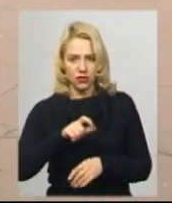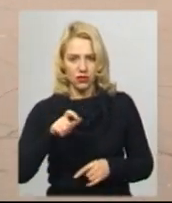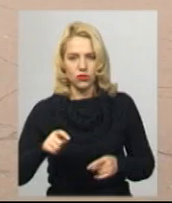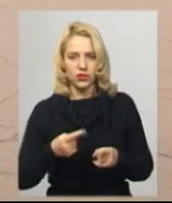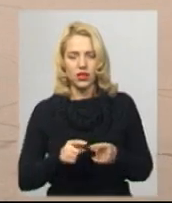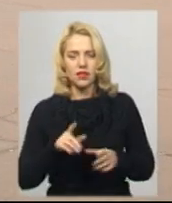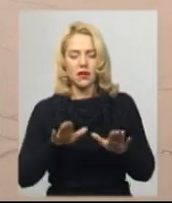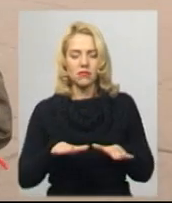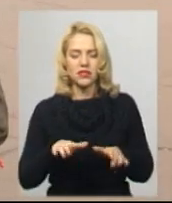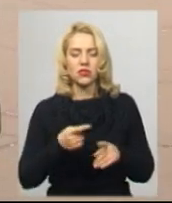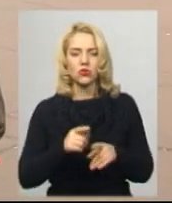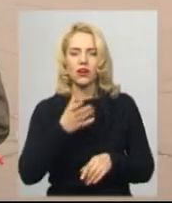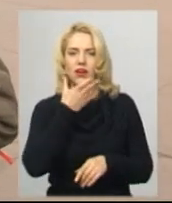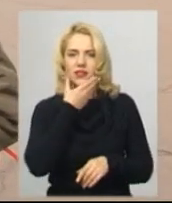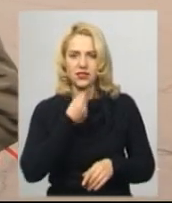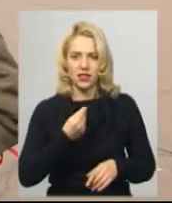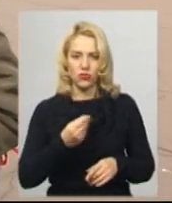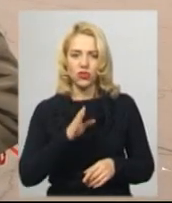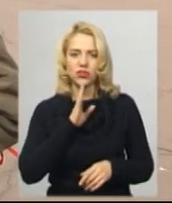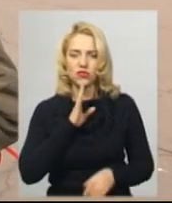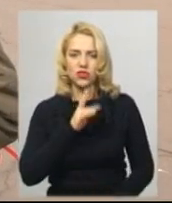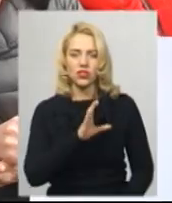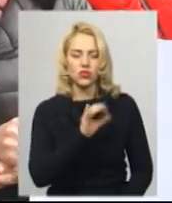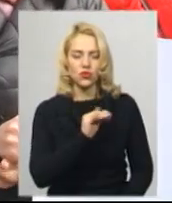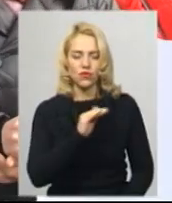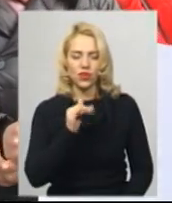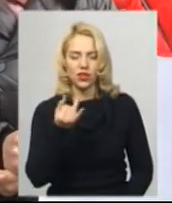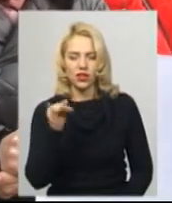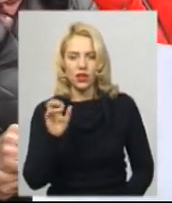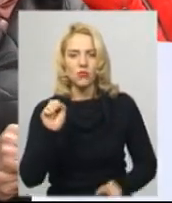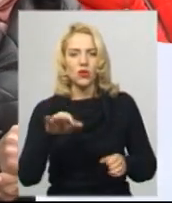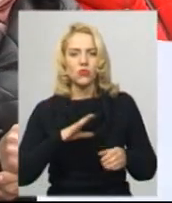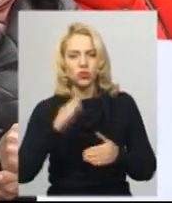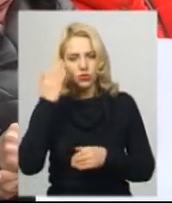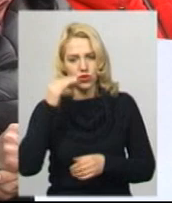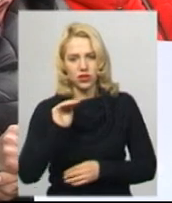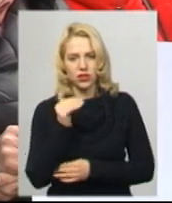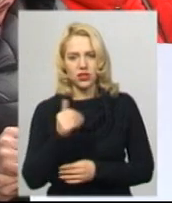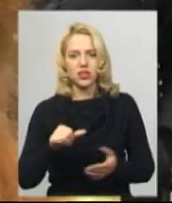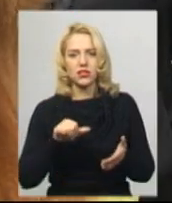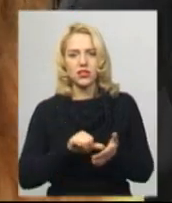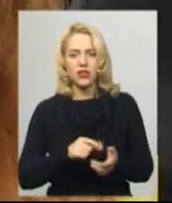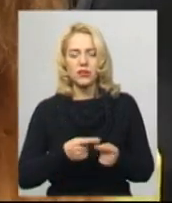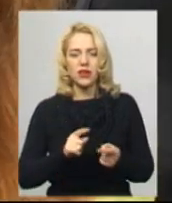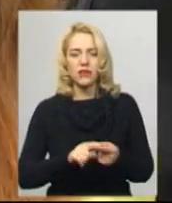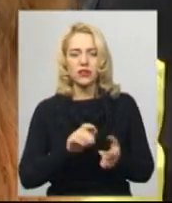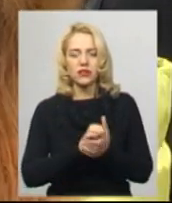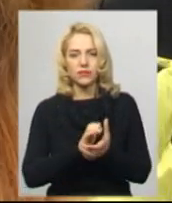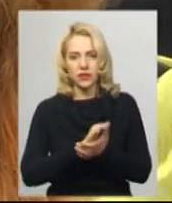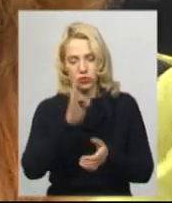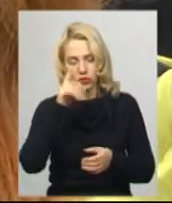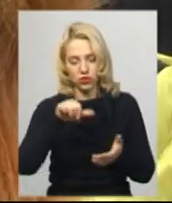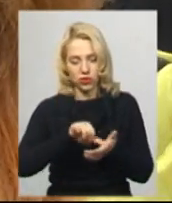красивої, гарної Софійки могла бути чиясь інша дитина. Знайома мотоцикліста, учасника ДТП, яка теж прийшла на акцію, каже,